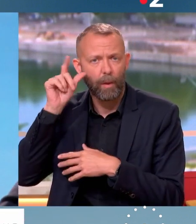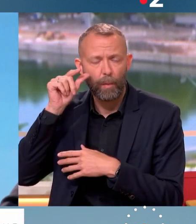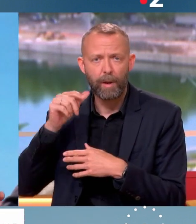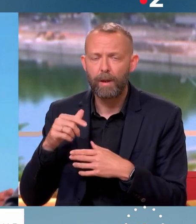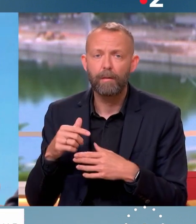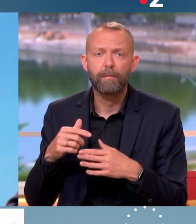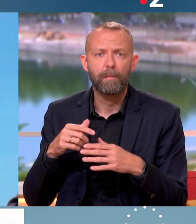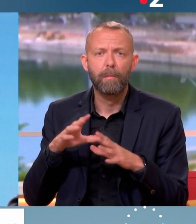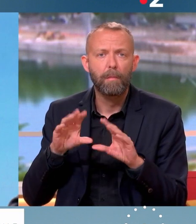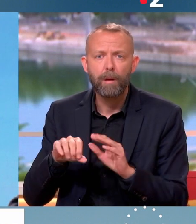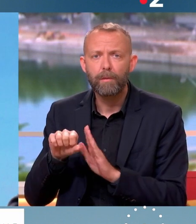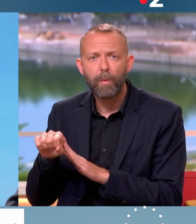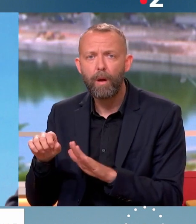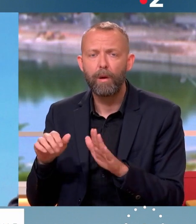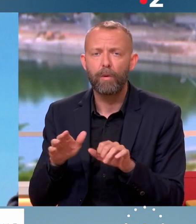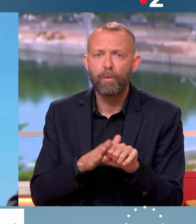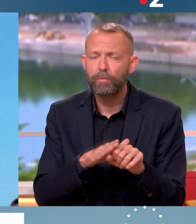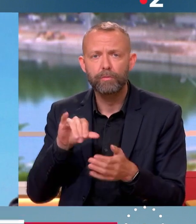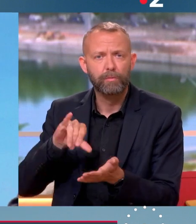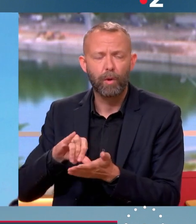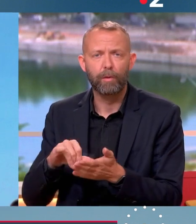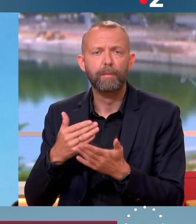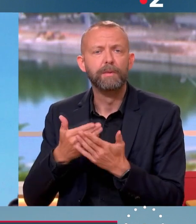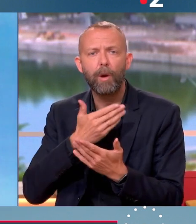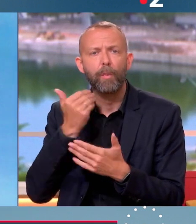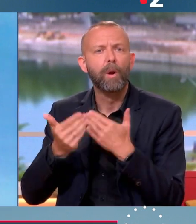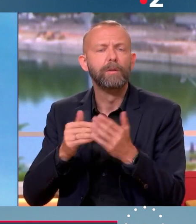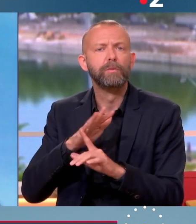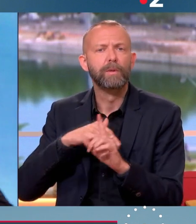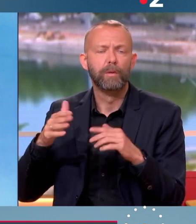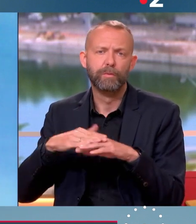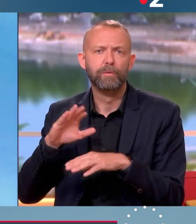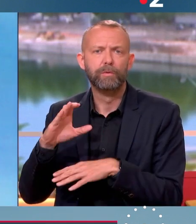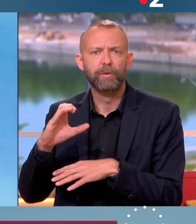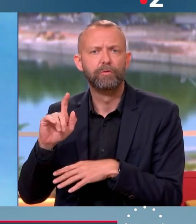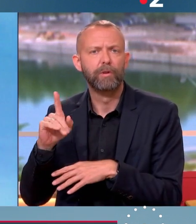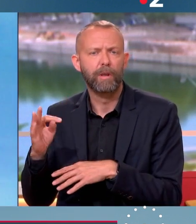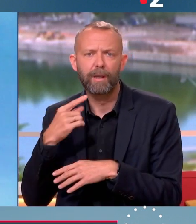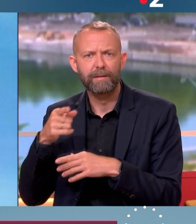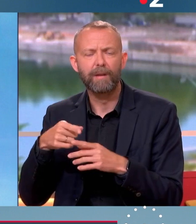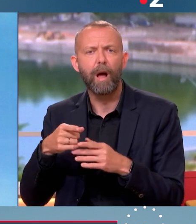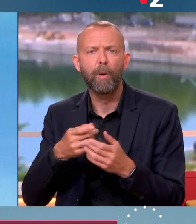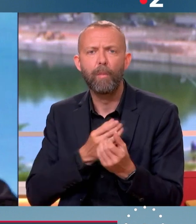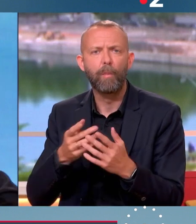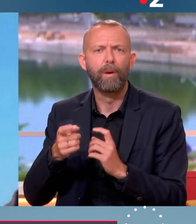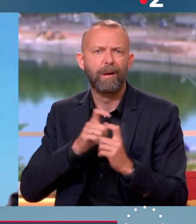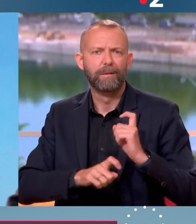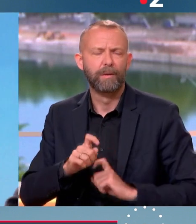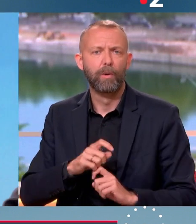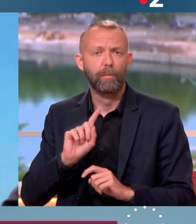de droite, du centre ou Mais c'était plutôt un progrès social, alors que là la CGT dit que'est plutôt des régressions. que nous devons porter, tous,